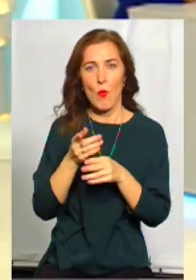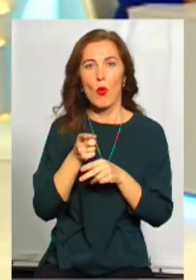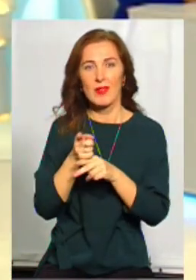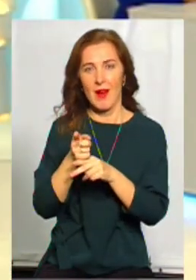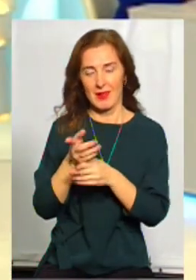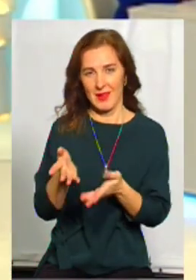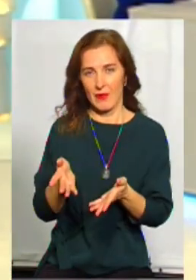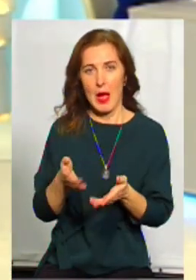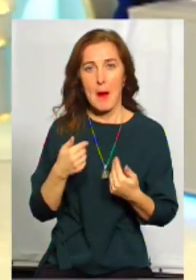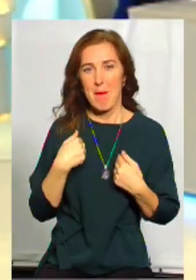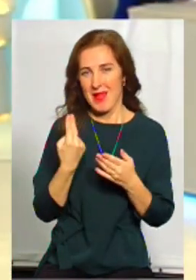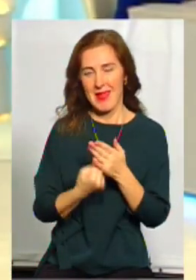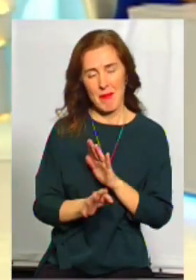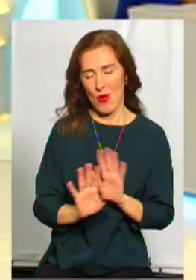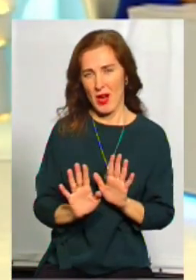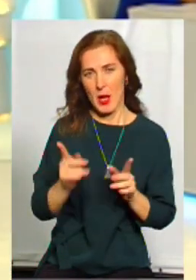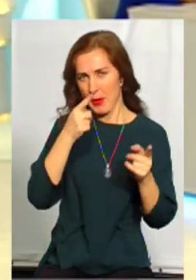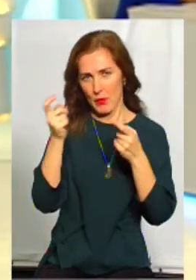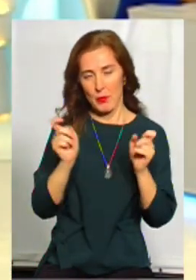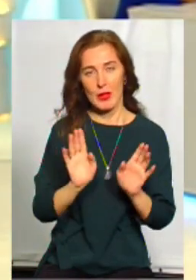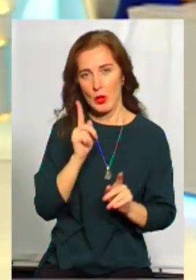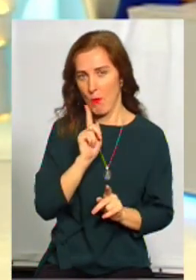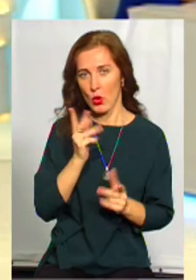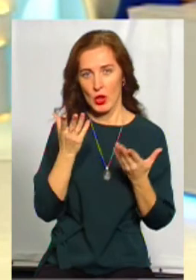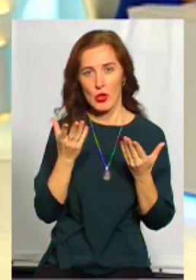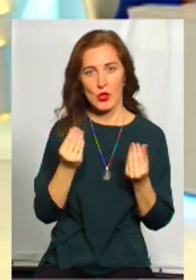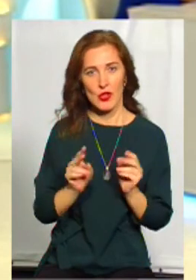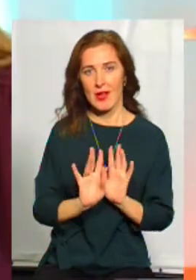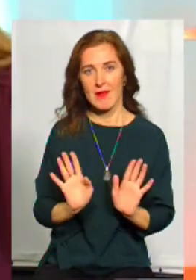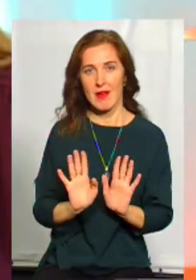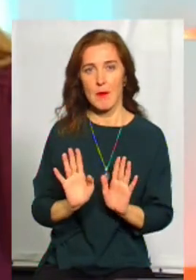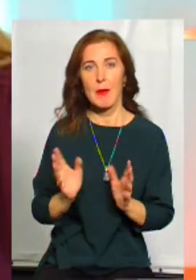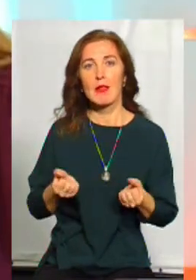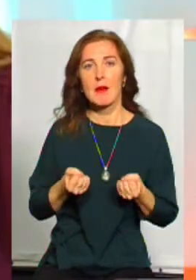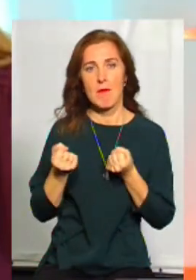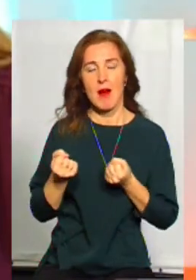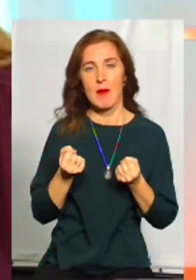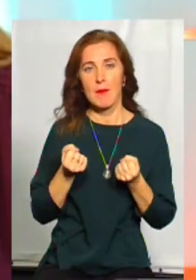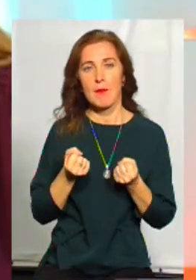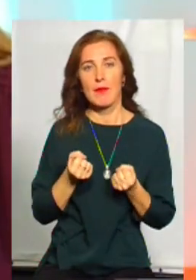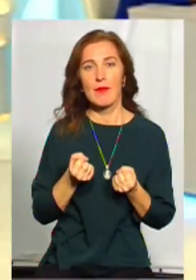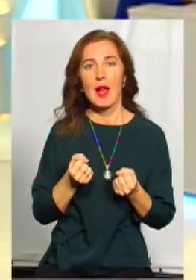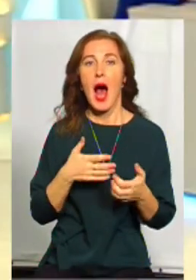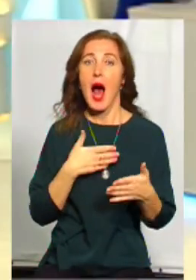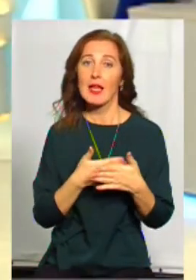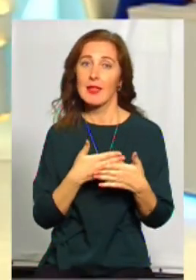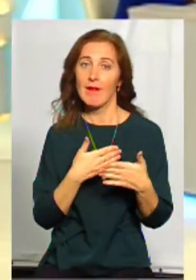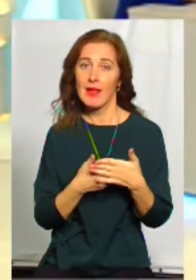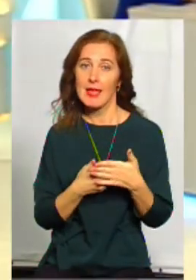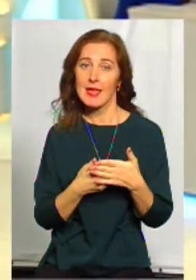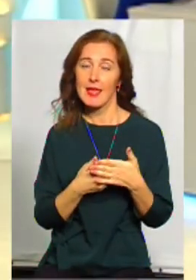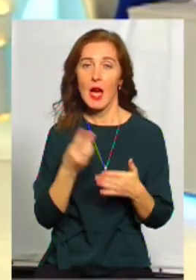ту війну Росії, поки що, інформаційно. Поки що ми програємо. Там ми тримаємо, а тут програємо. І все ж, от активісти